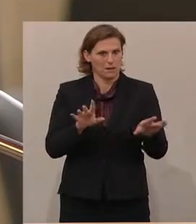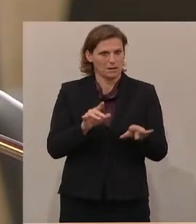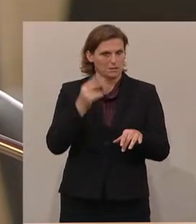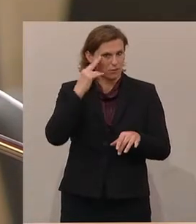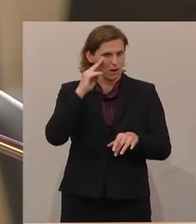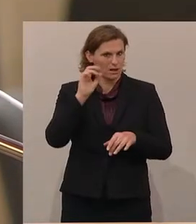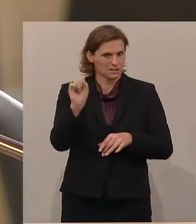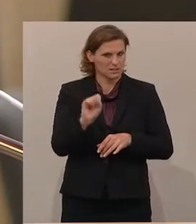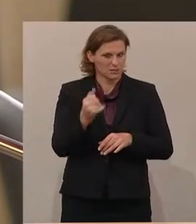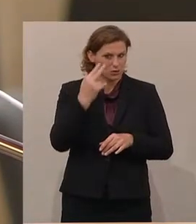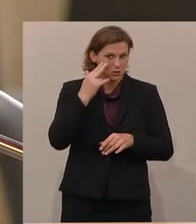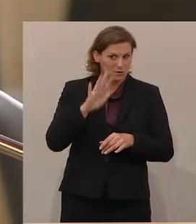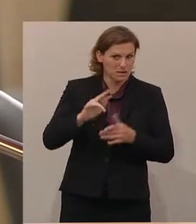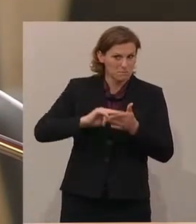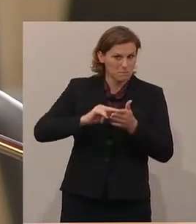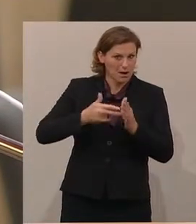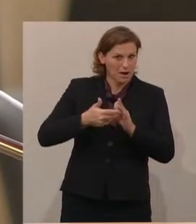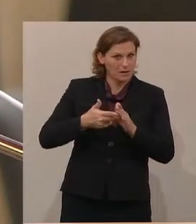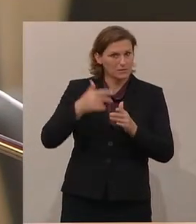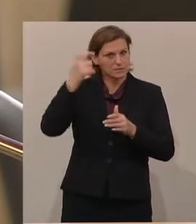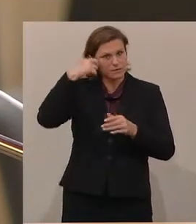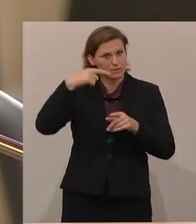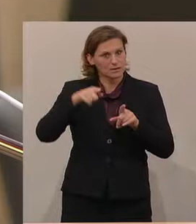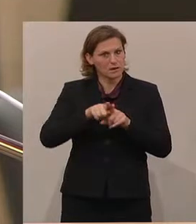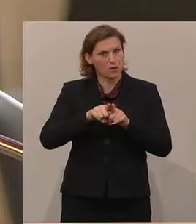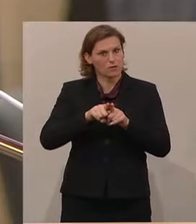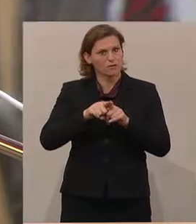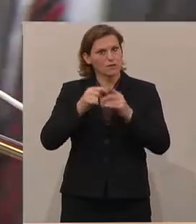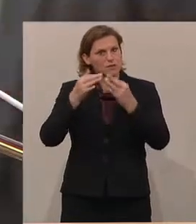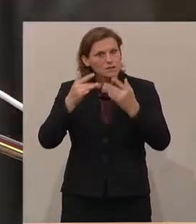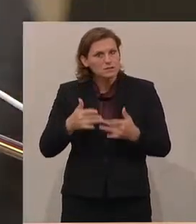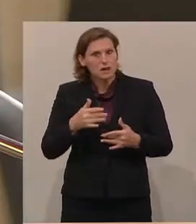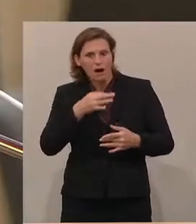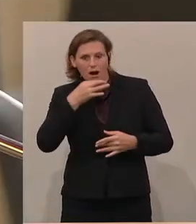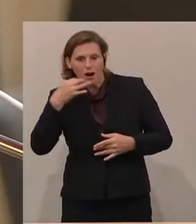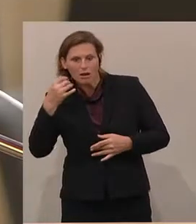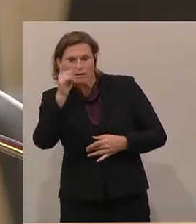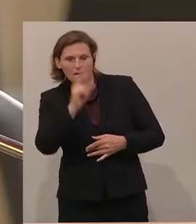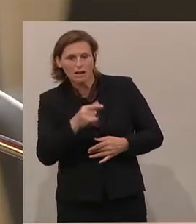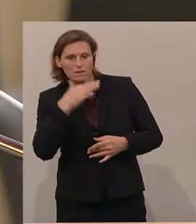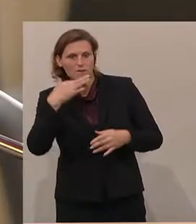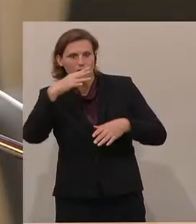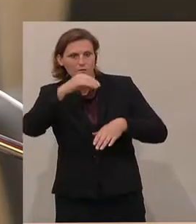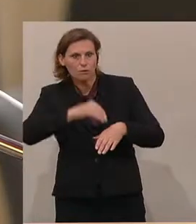dazu, zu seinen Plänen die Zahl der Roma und City in Italien zu erheben und auch zu schauen, welche denn echte